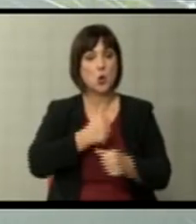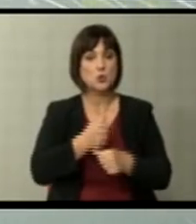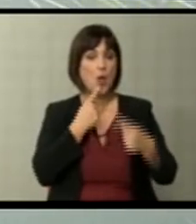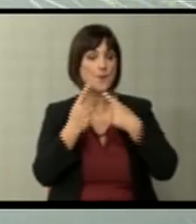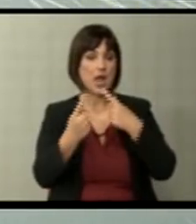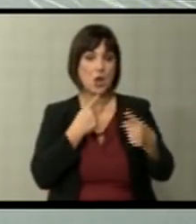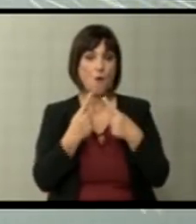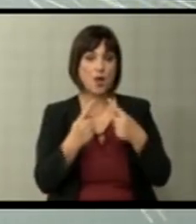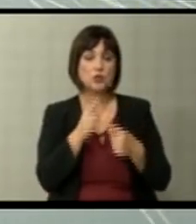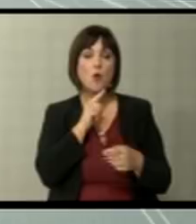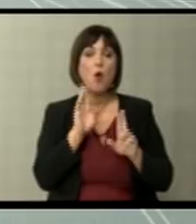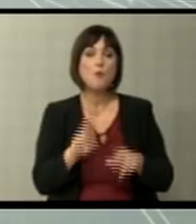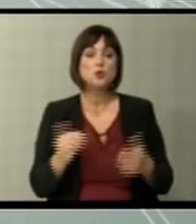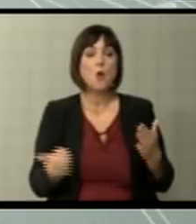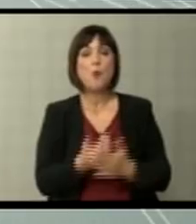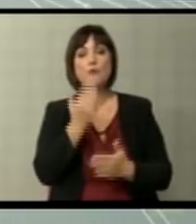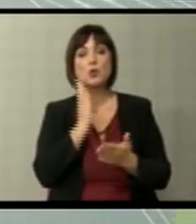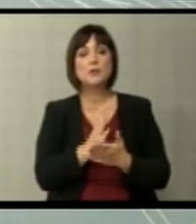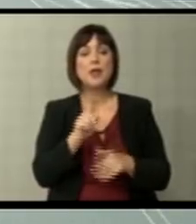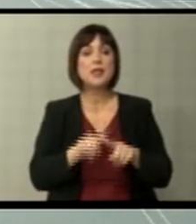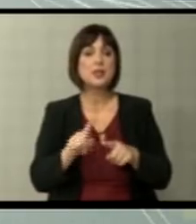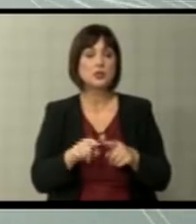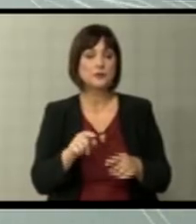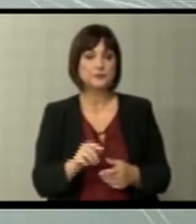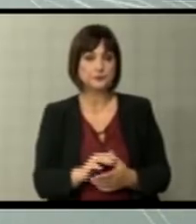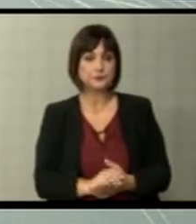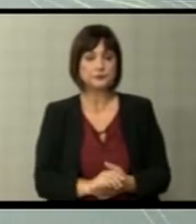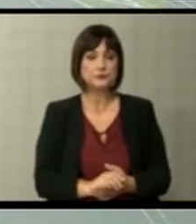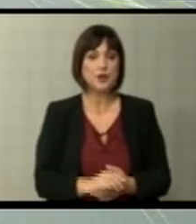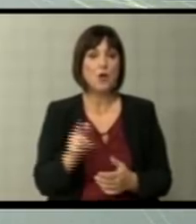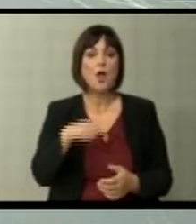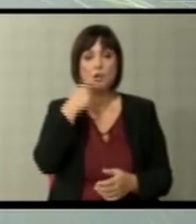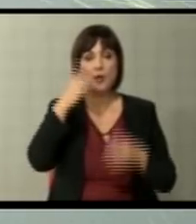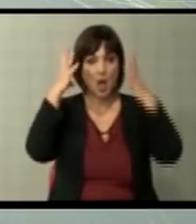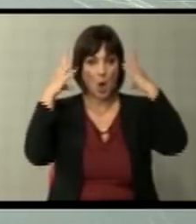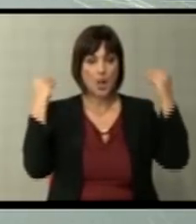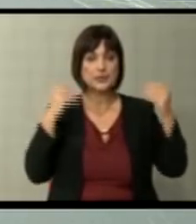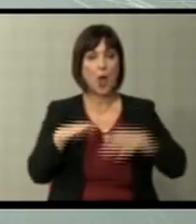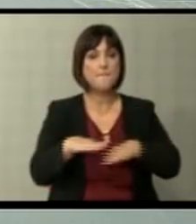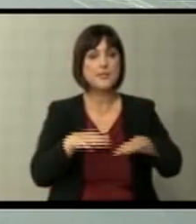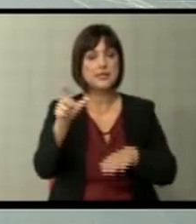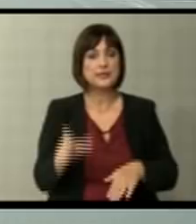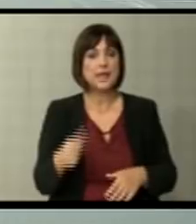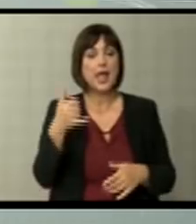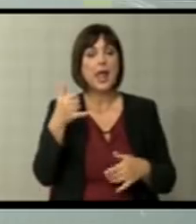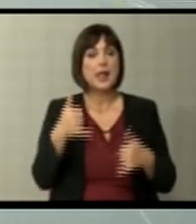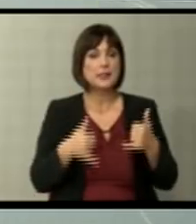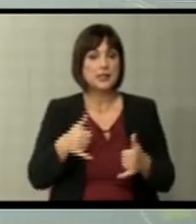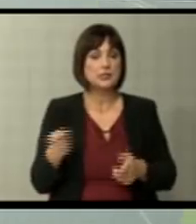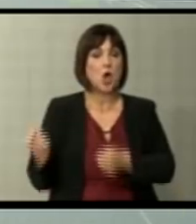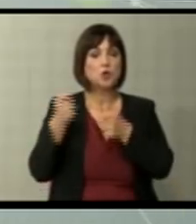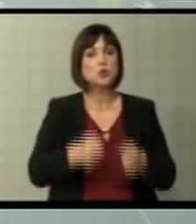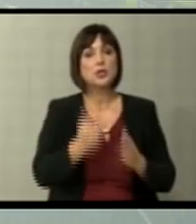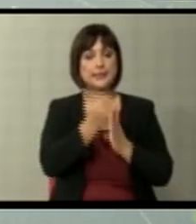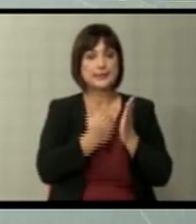преговарачка, која што може би повторно ќе биде на некој начин словена, како што вели холандскиот министр денеска донесување